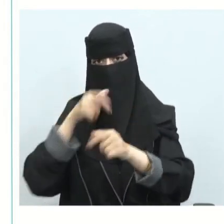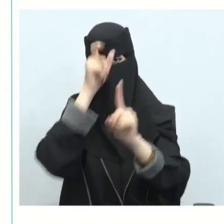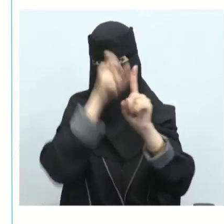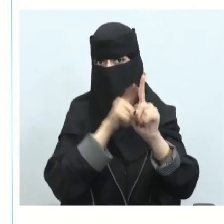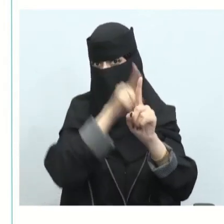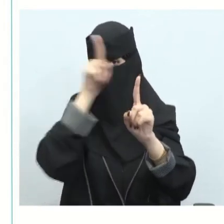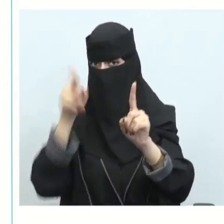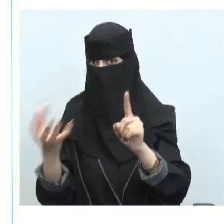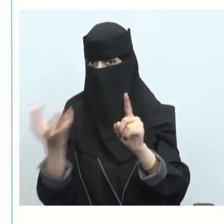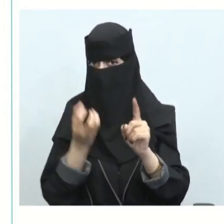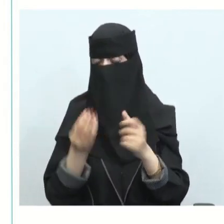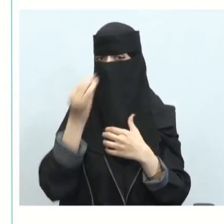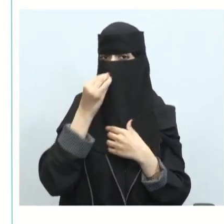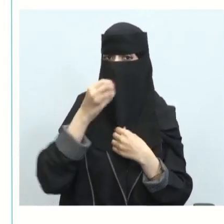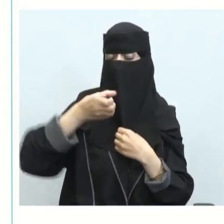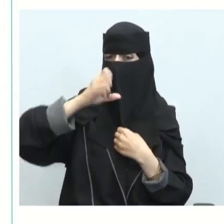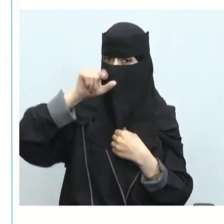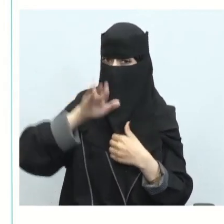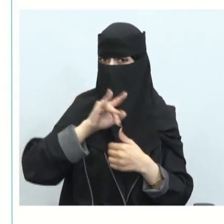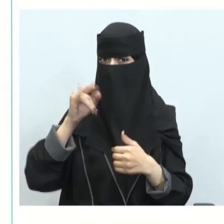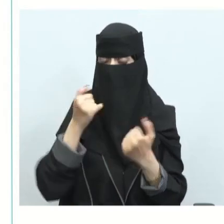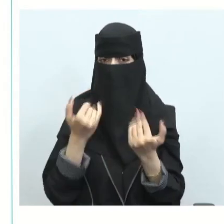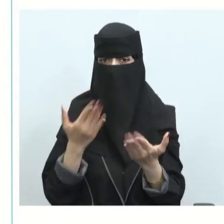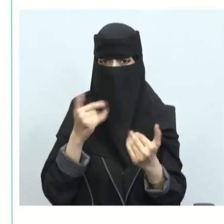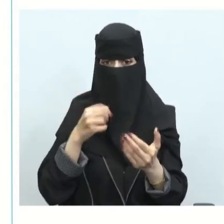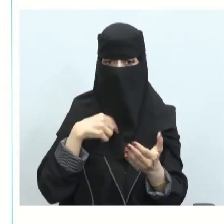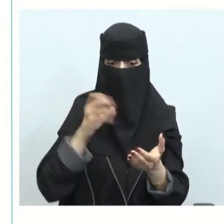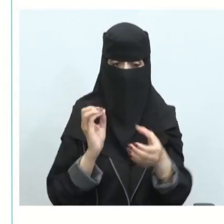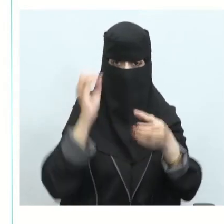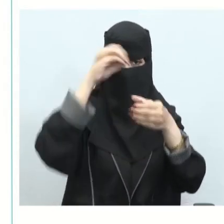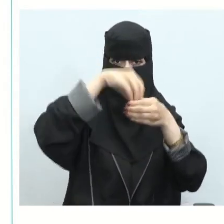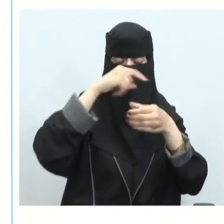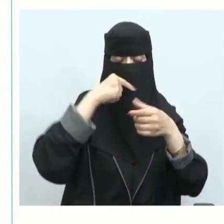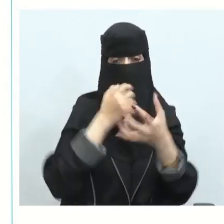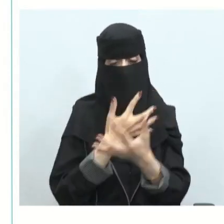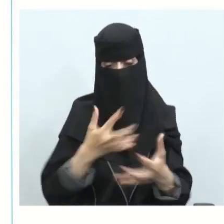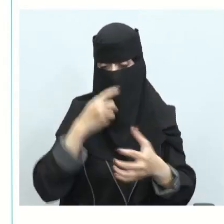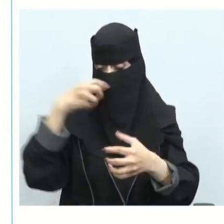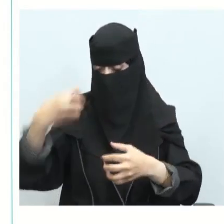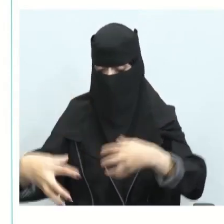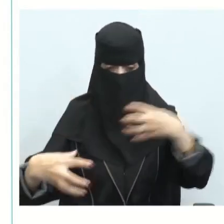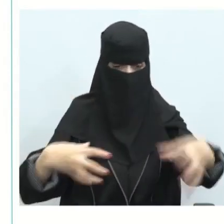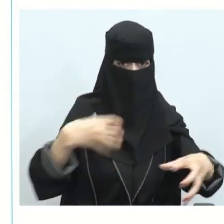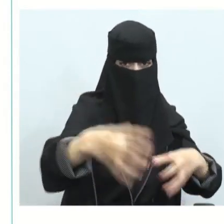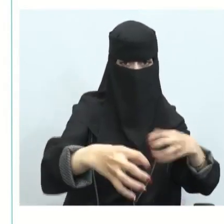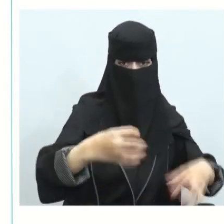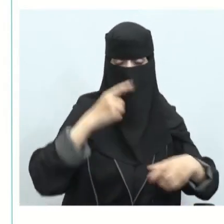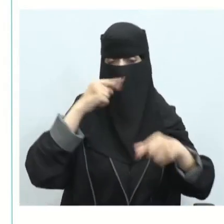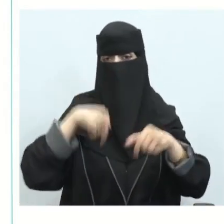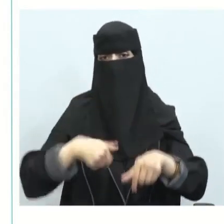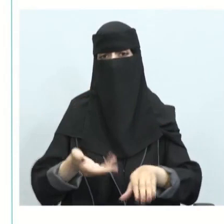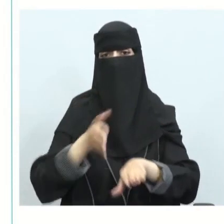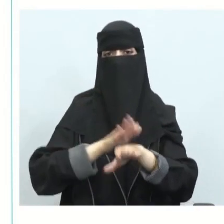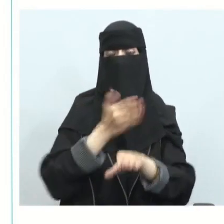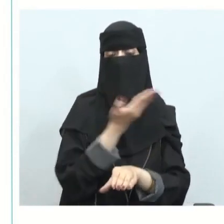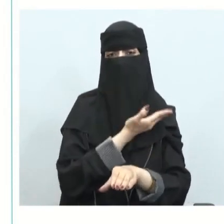حينما يحضرون بالمأكلات والمشروبات حينما لا يكون هالك أماكن تخلص النفايات سيكون بالتأكيد ستترك أو ستكون مؤثرة على